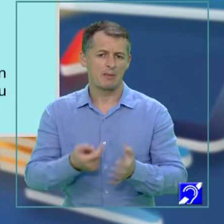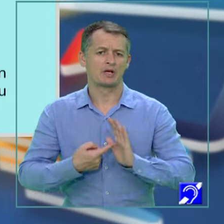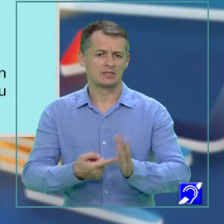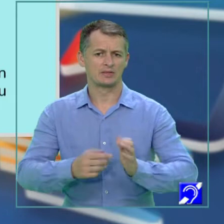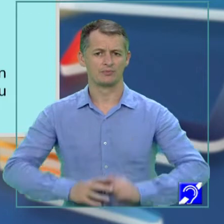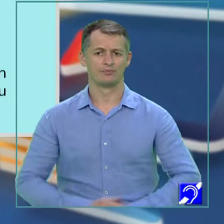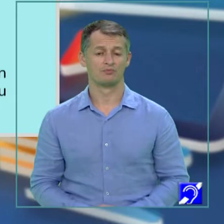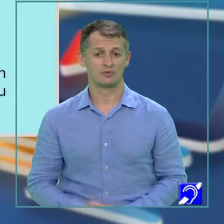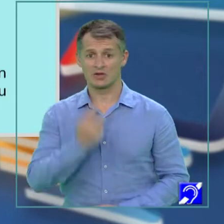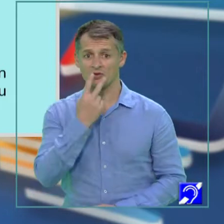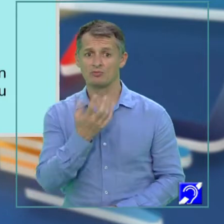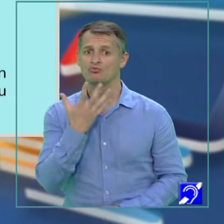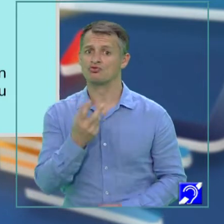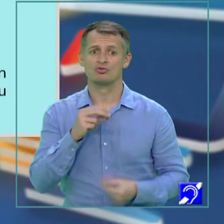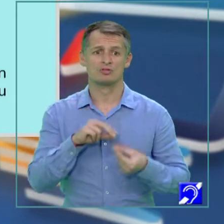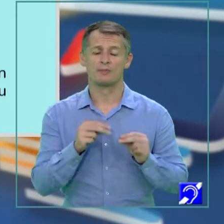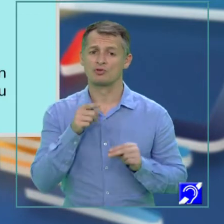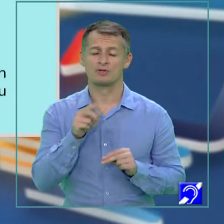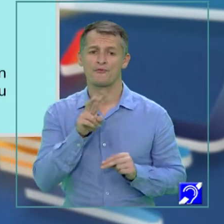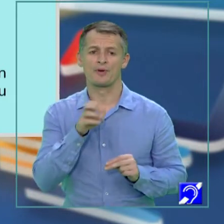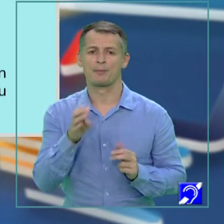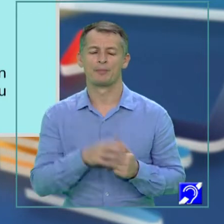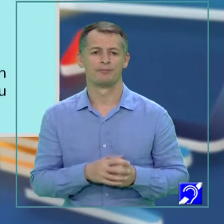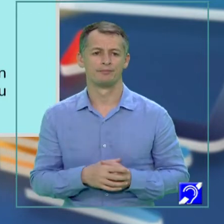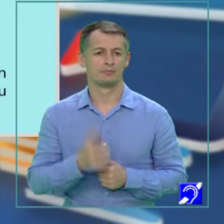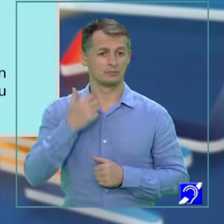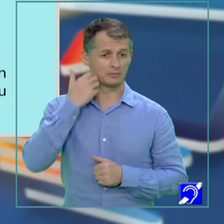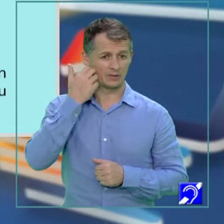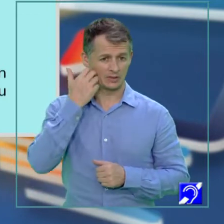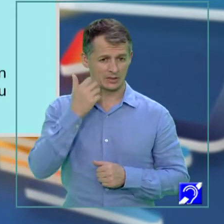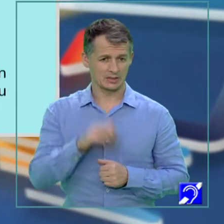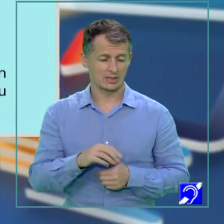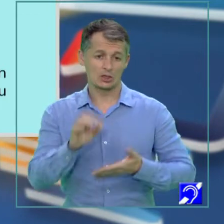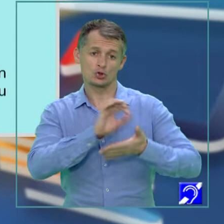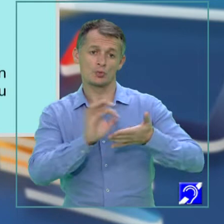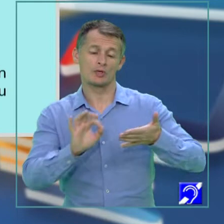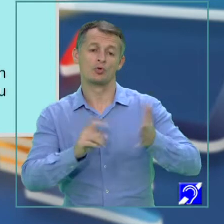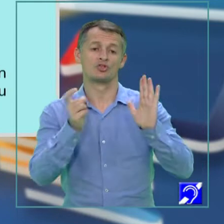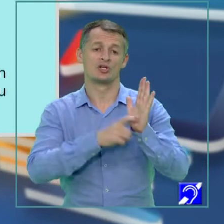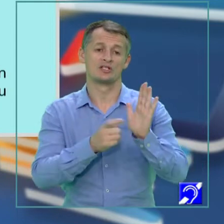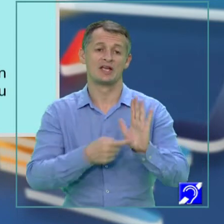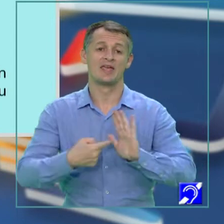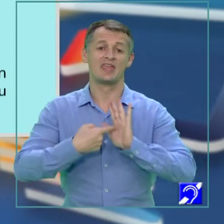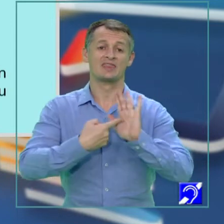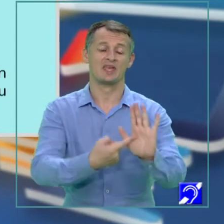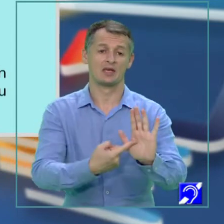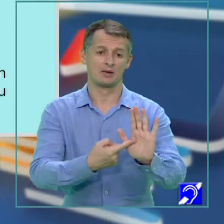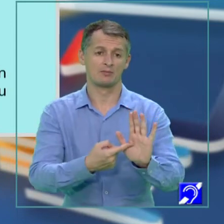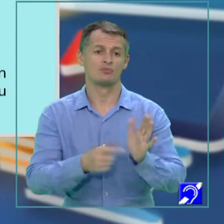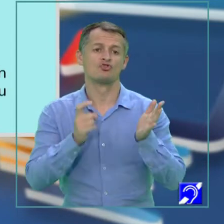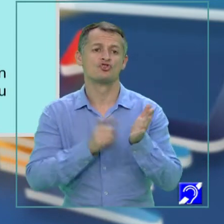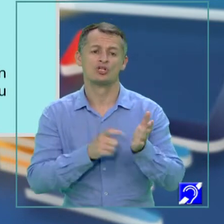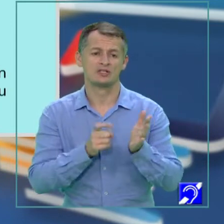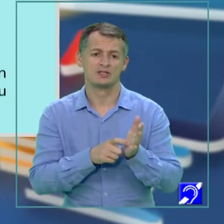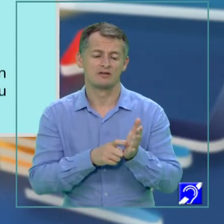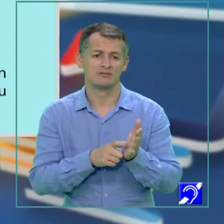fiecare dintre aceste verbe. Atunci când subiectul ne cere să indică, cerința de fapt